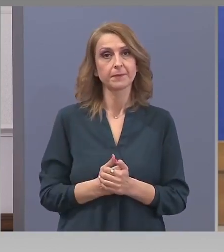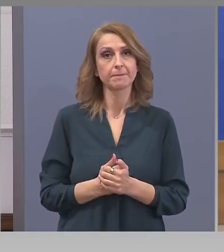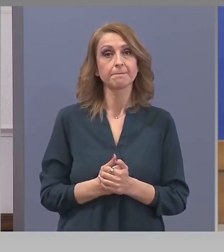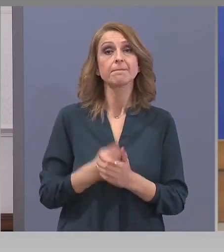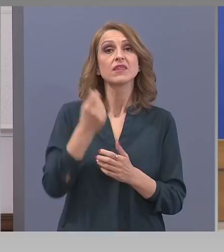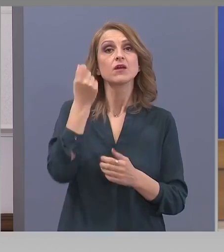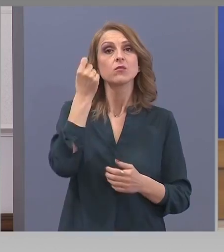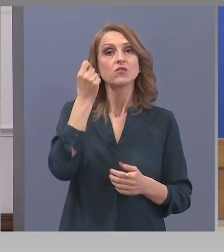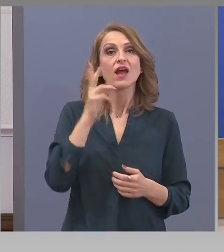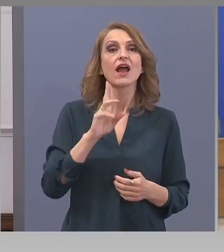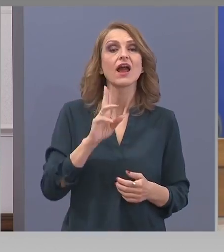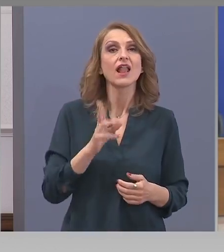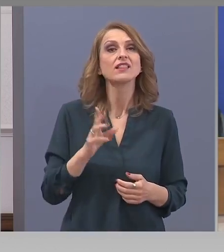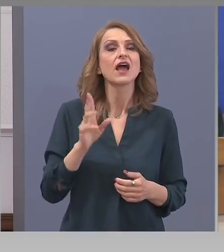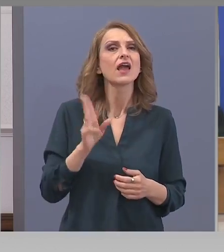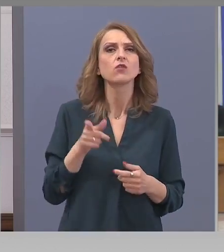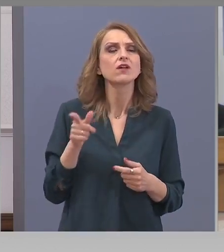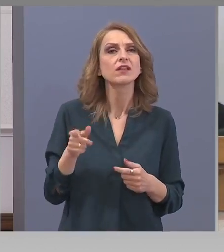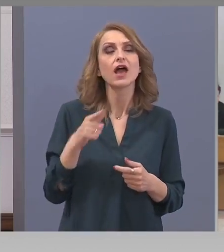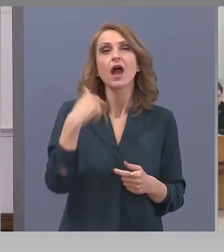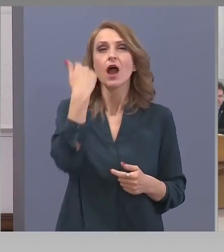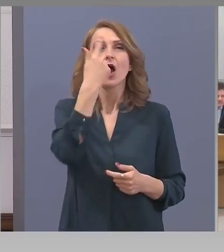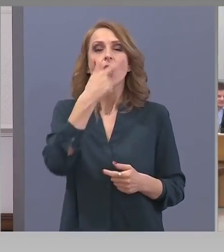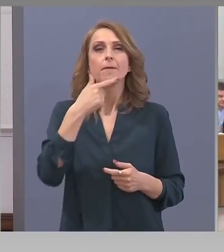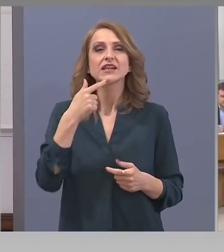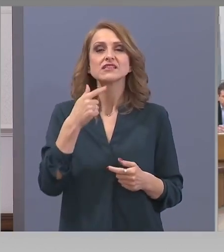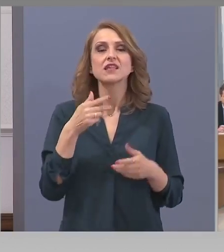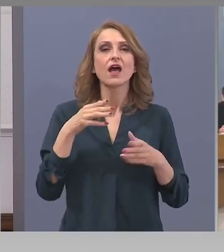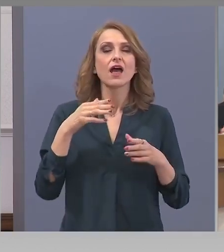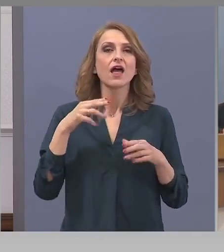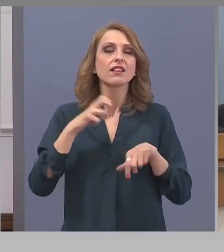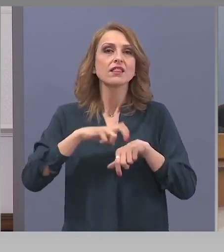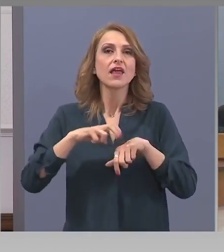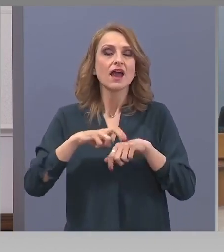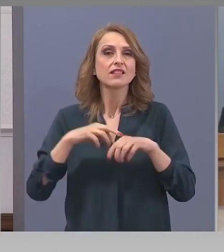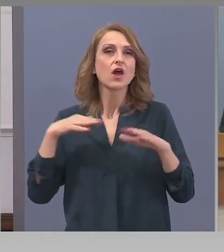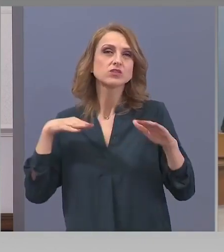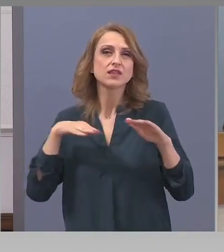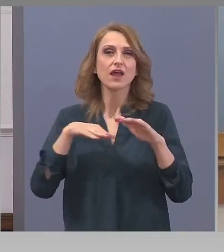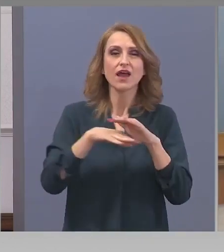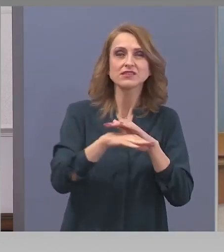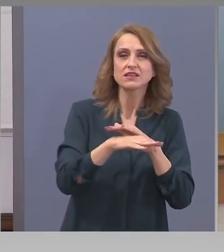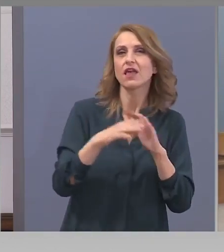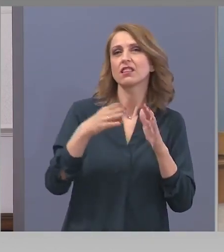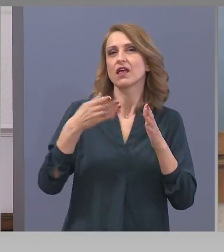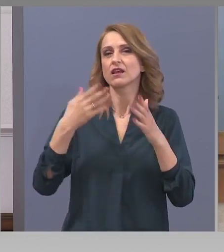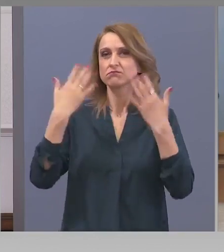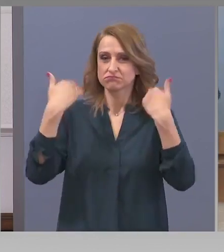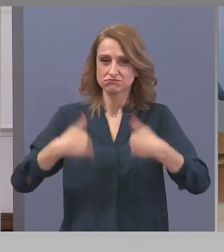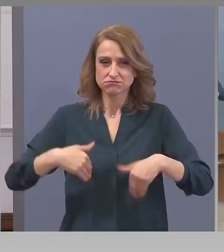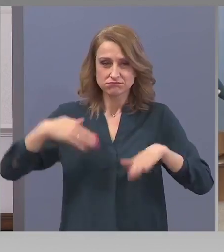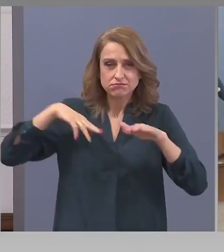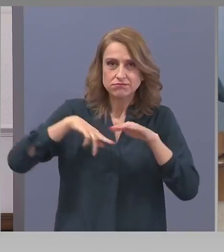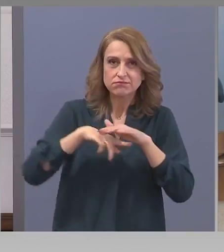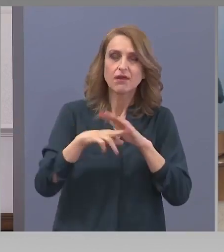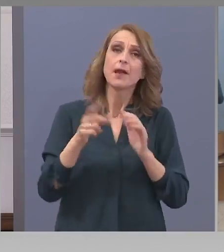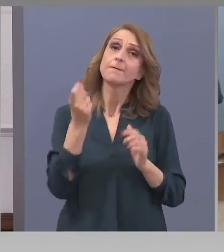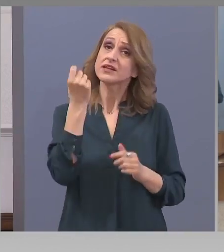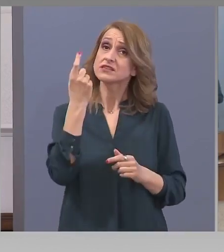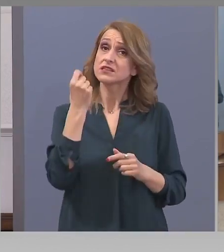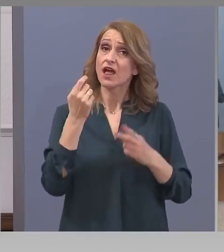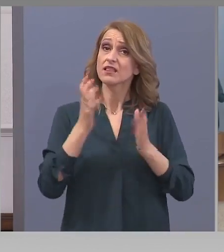П. Р. Кирова е специалист по образна диагностика, началник на клиника по образна диагностика, председател на експертния съвет по образна